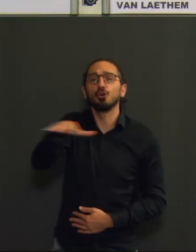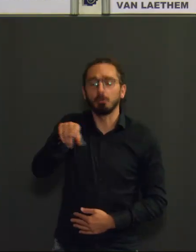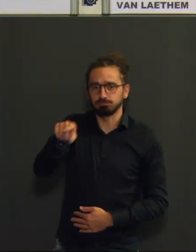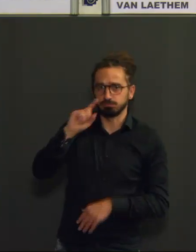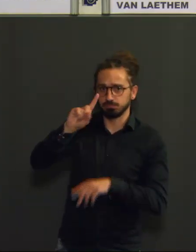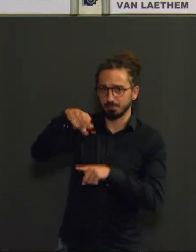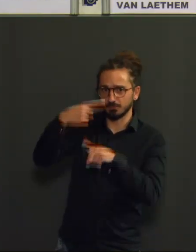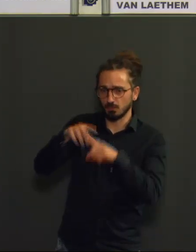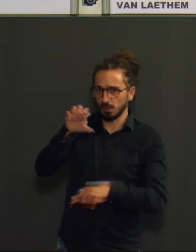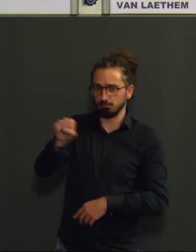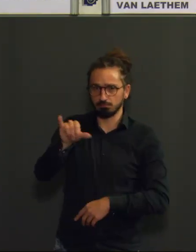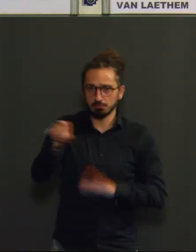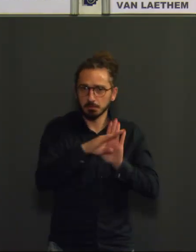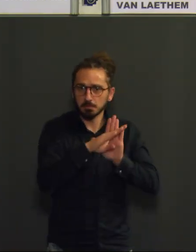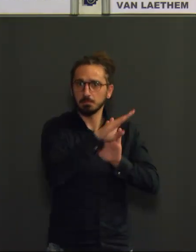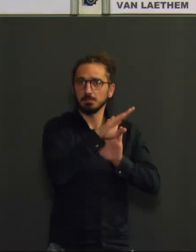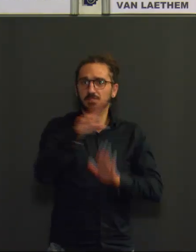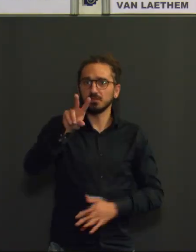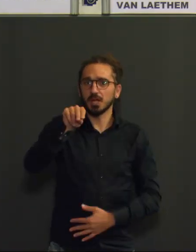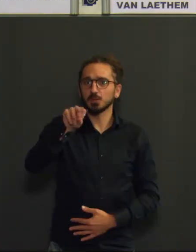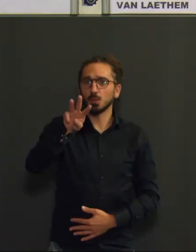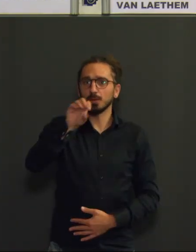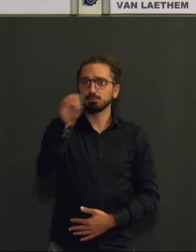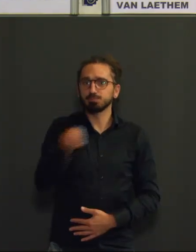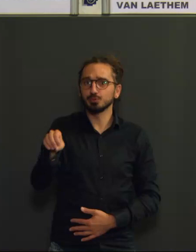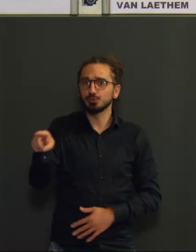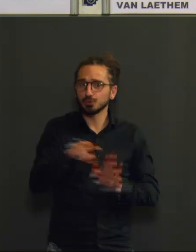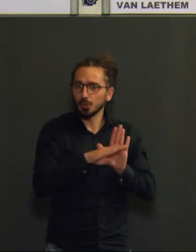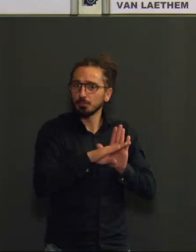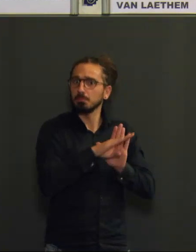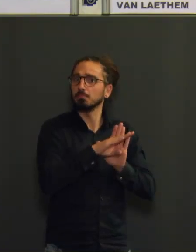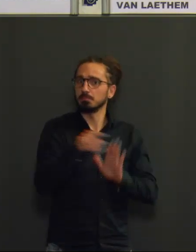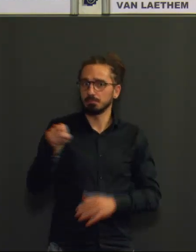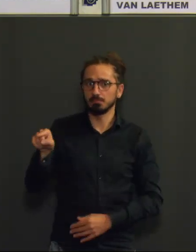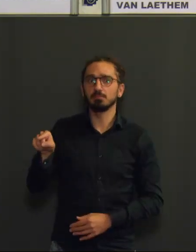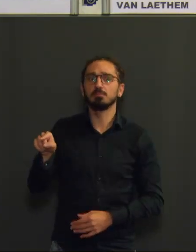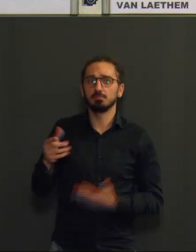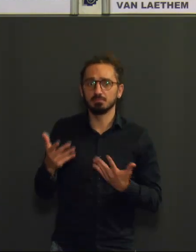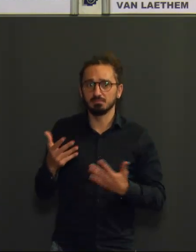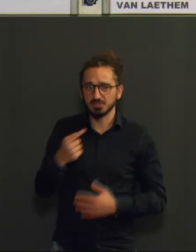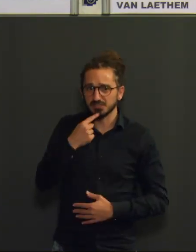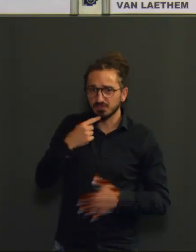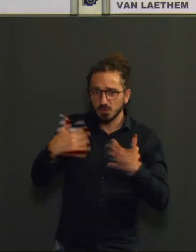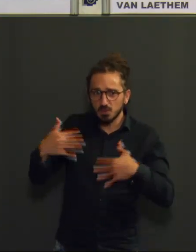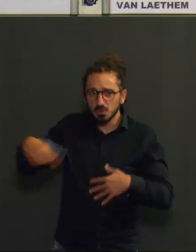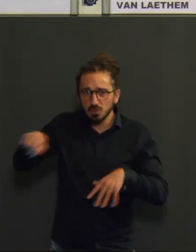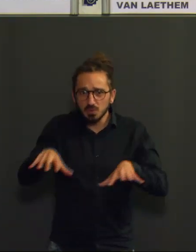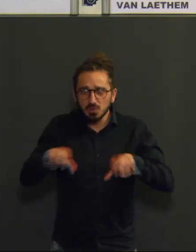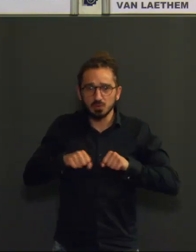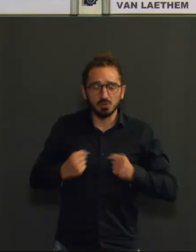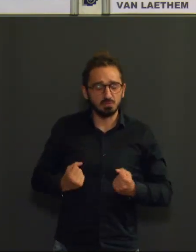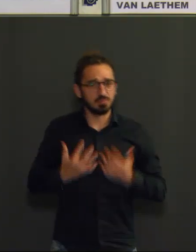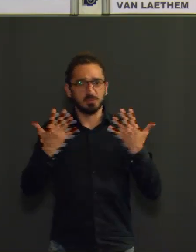donc à suivre. Cette augmentation ne signifie pas nécessairement que ces personnes soient sévèrement malades, bien sûr. Elles peuvent être simplement porteuses.